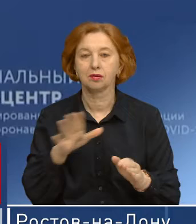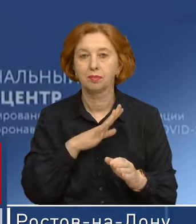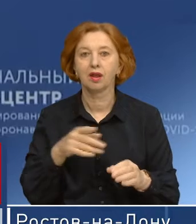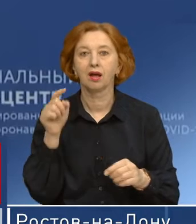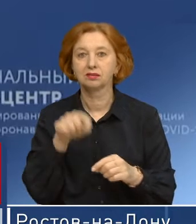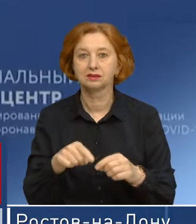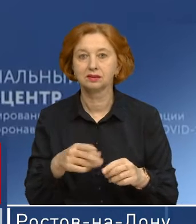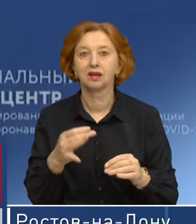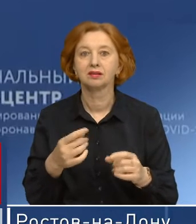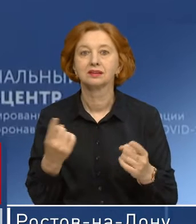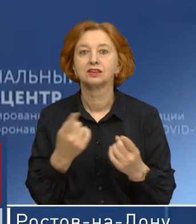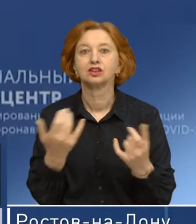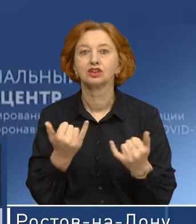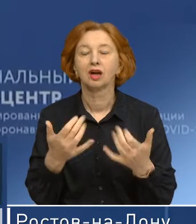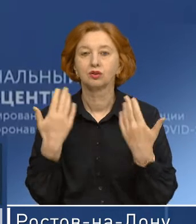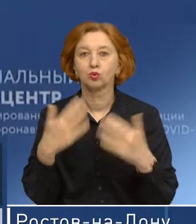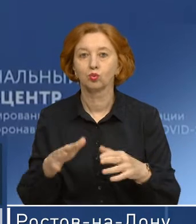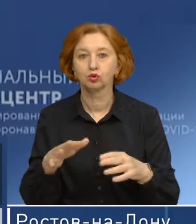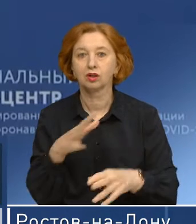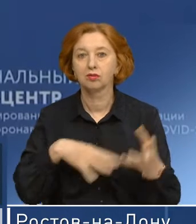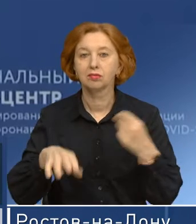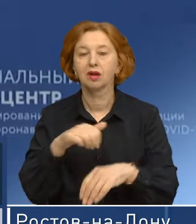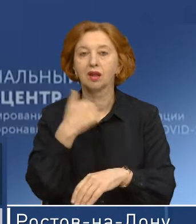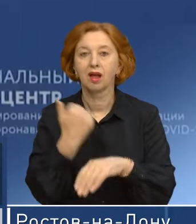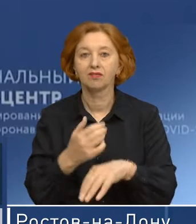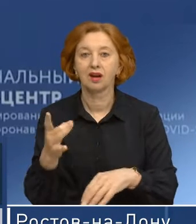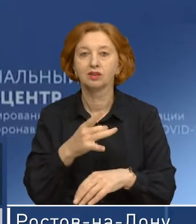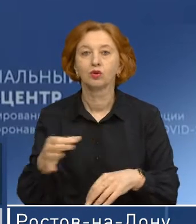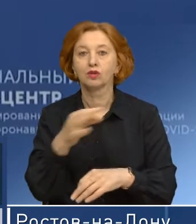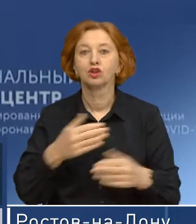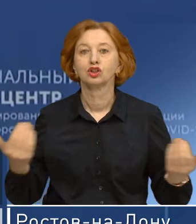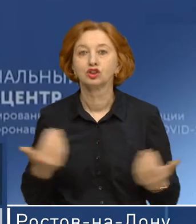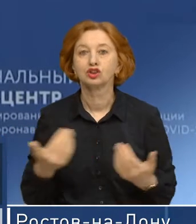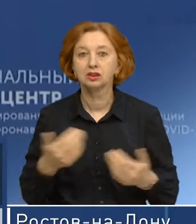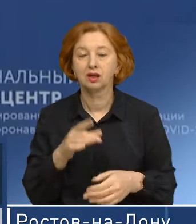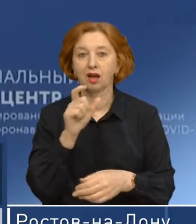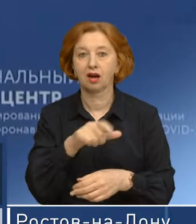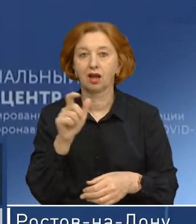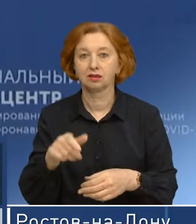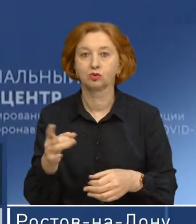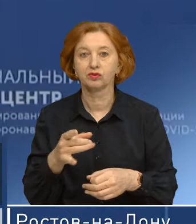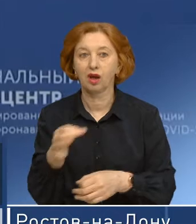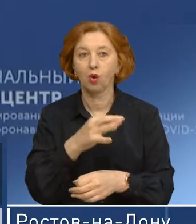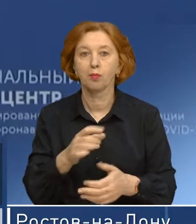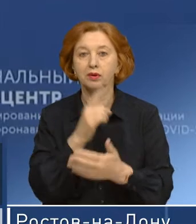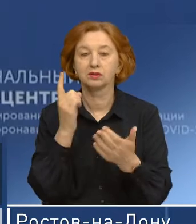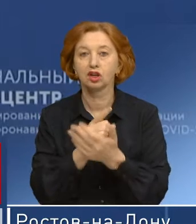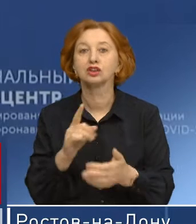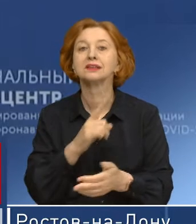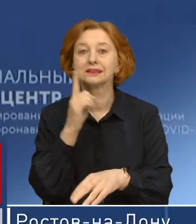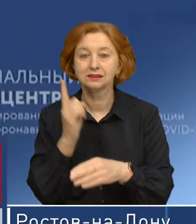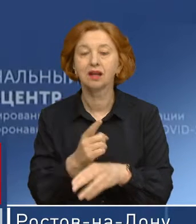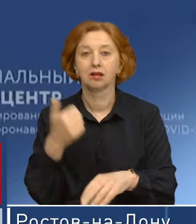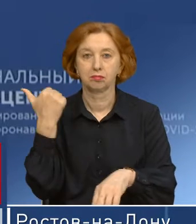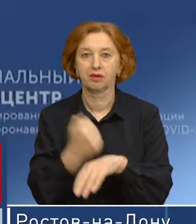и журналистское сообщество, и граждан Ростовской области, и жителей Ростовской области пойти сделать прививку в